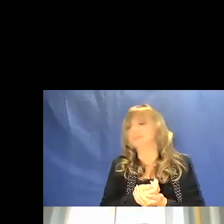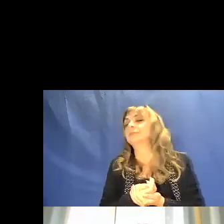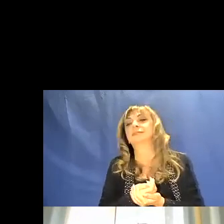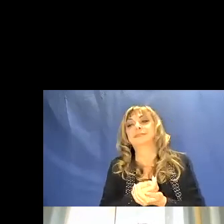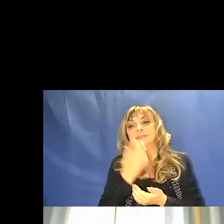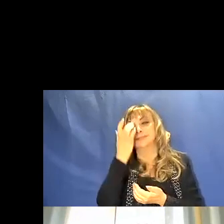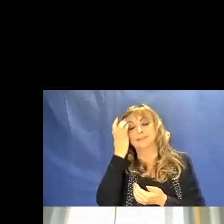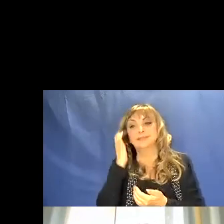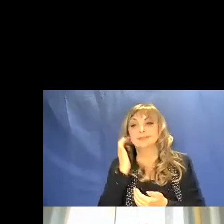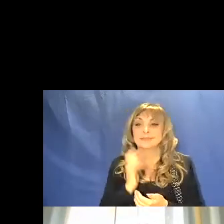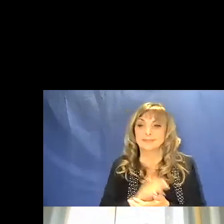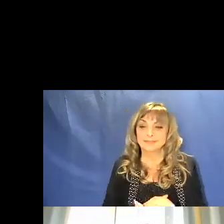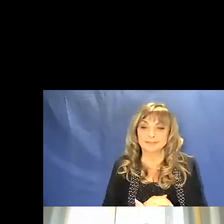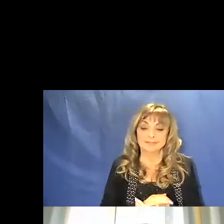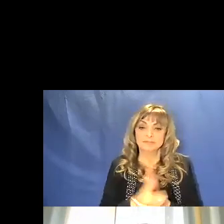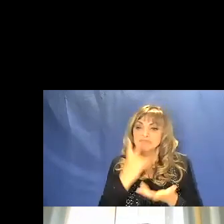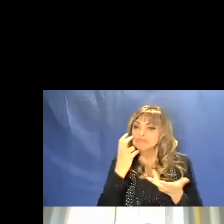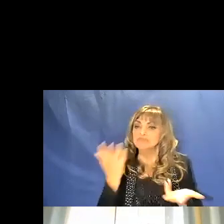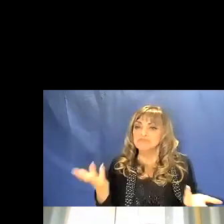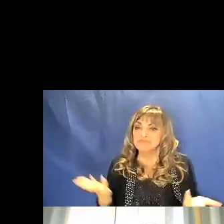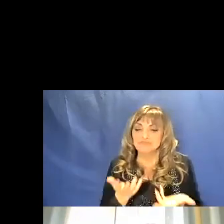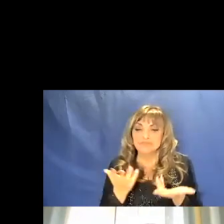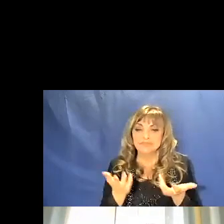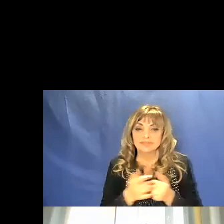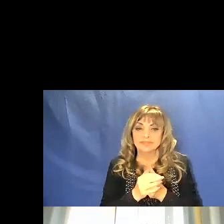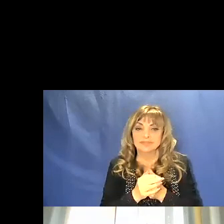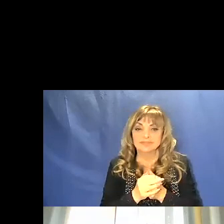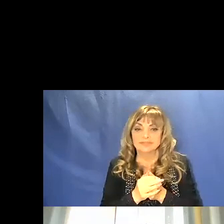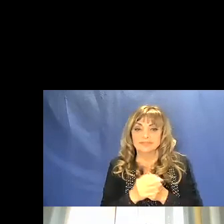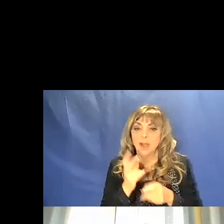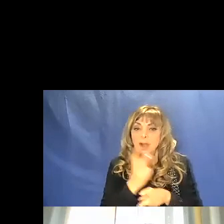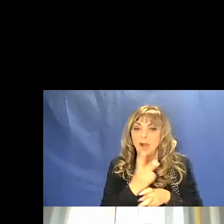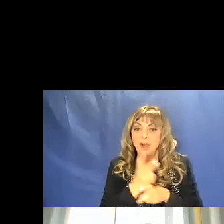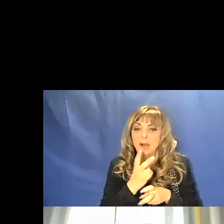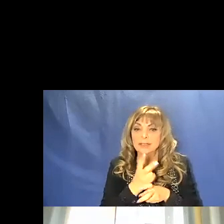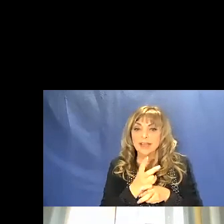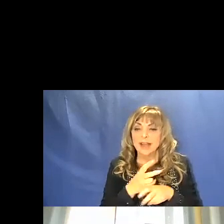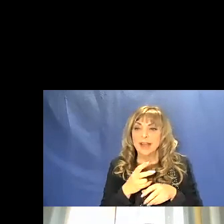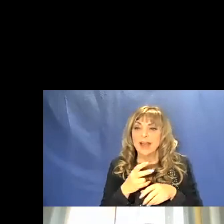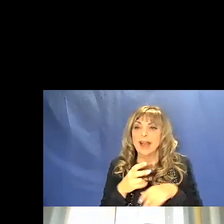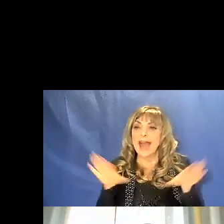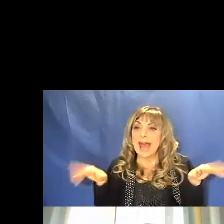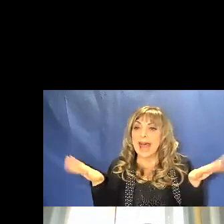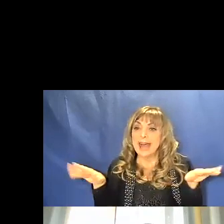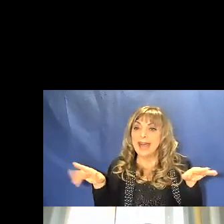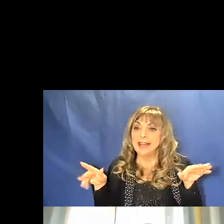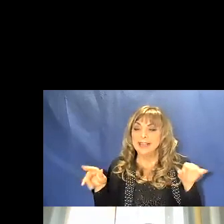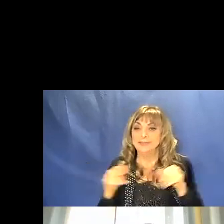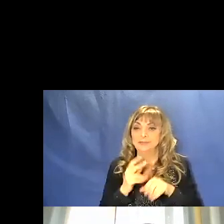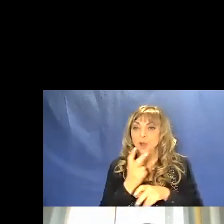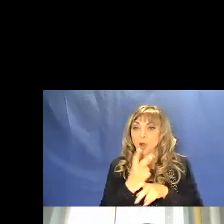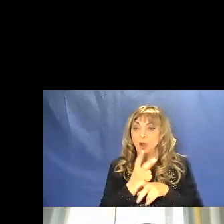venivano ritrovati ossa delle ali di uccelli